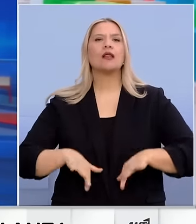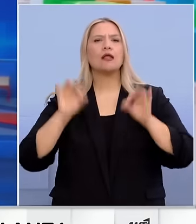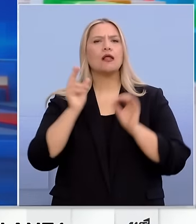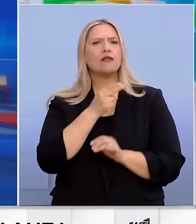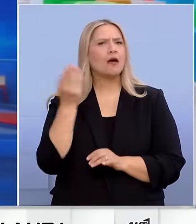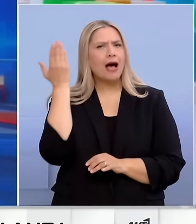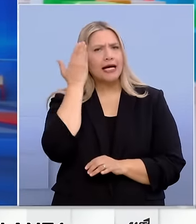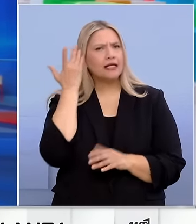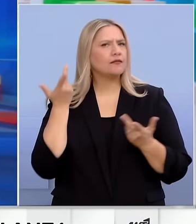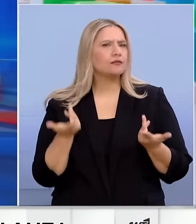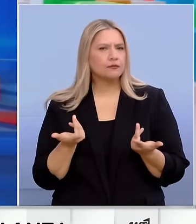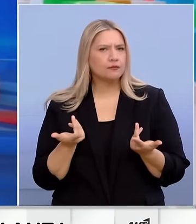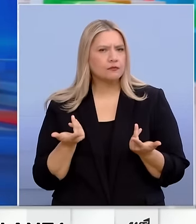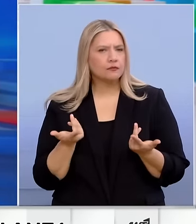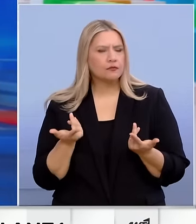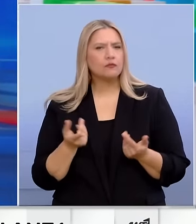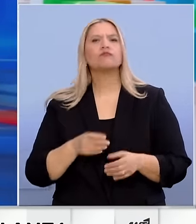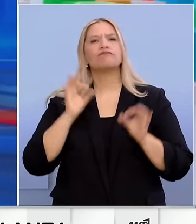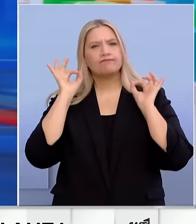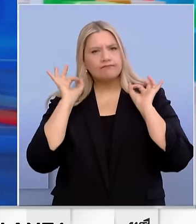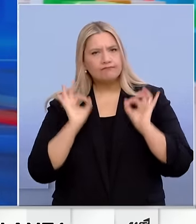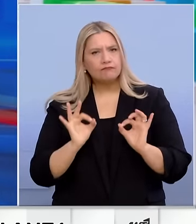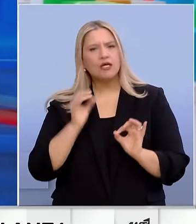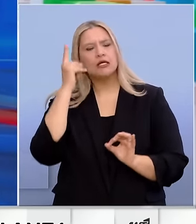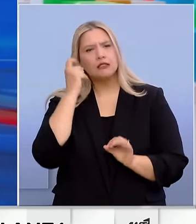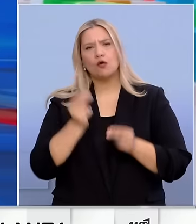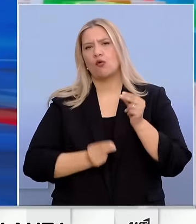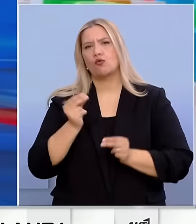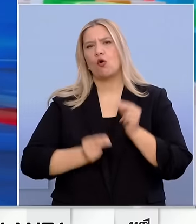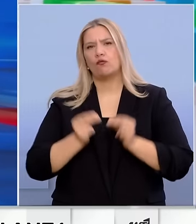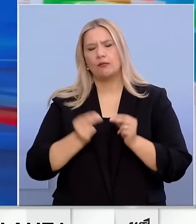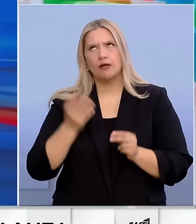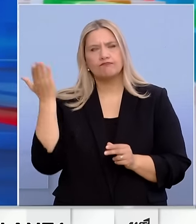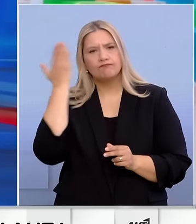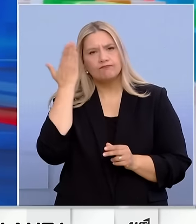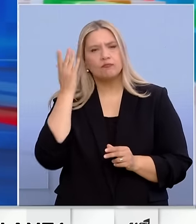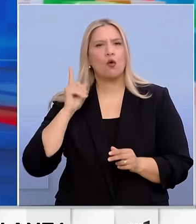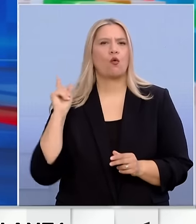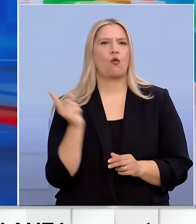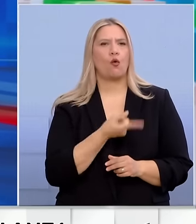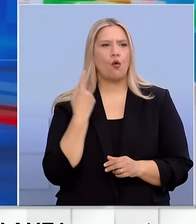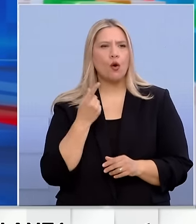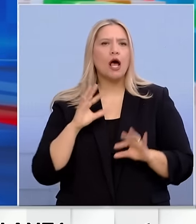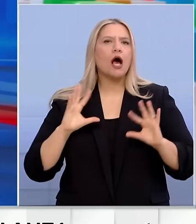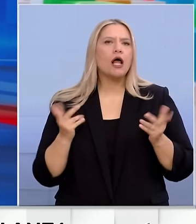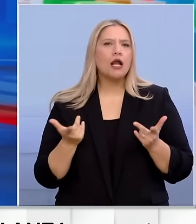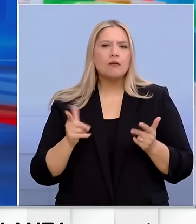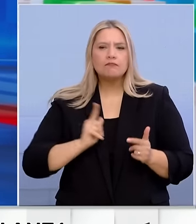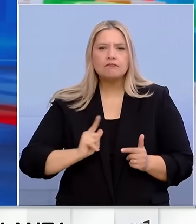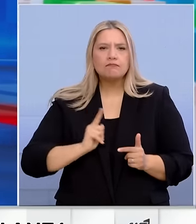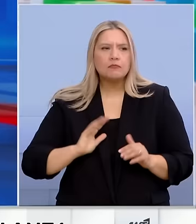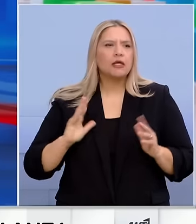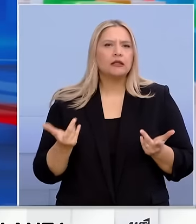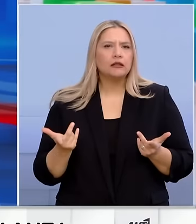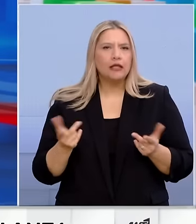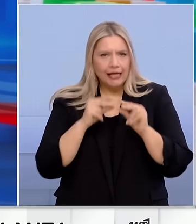ακρίβειας. Είναι δεδομένο ότι υπάρχει πρόβλημα. Αυτό που δεν είναι δεδομένο είναι αν κάποιος